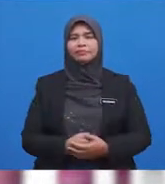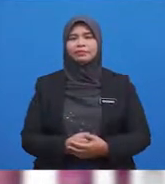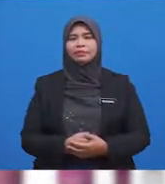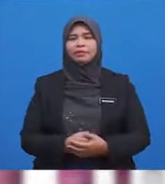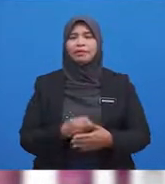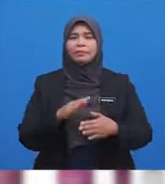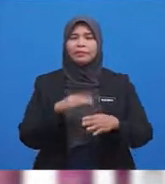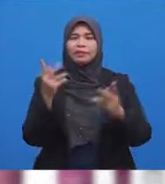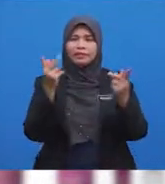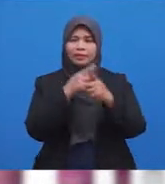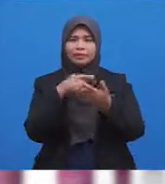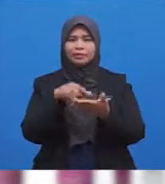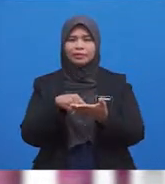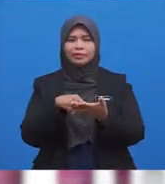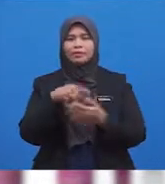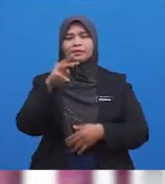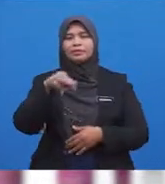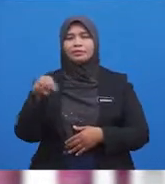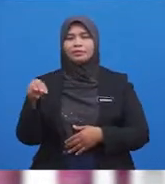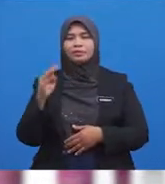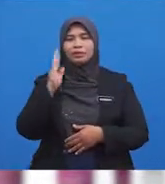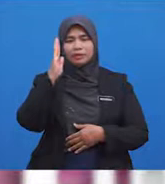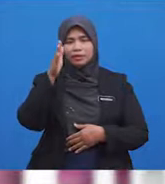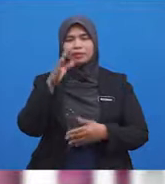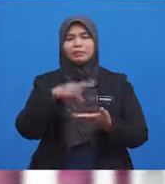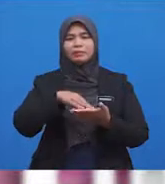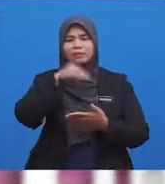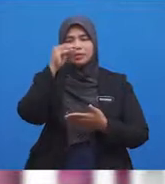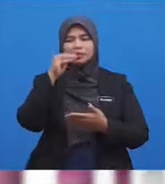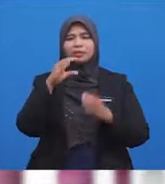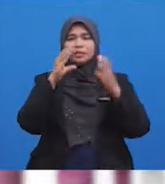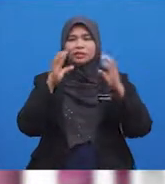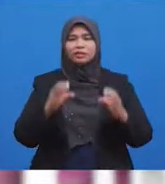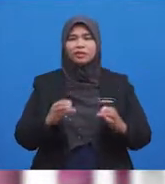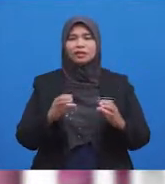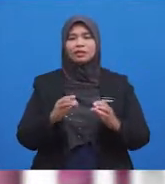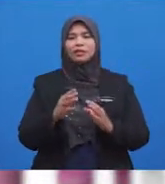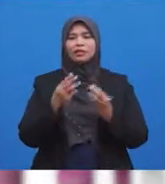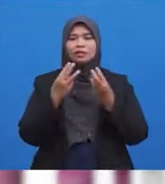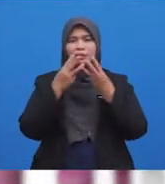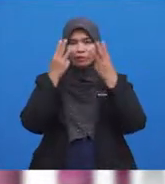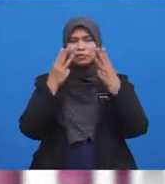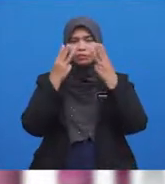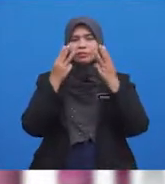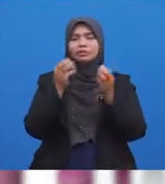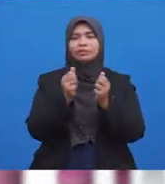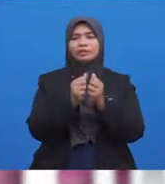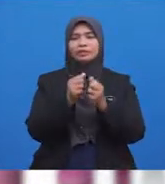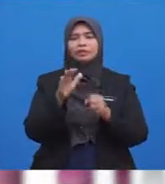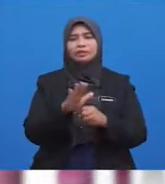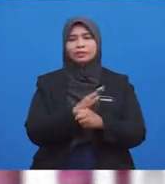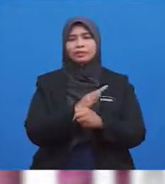Al-Fatihah Al-Fatihah akan mempelajari cara-cara berwuduk dengan sempurna